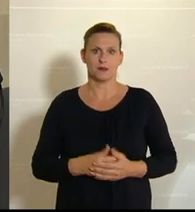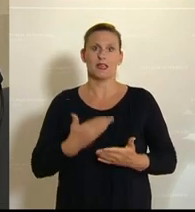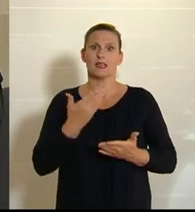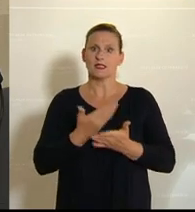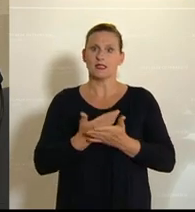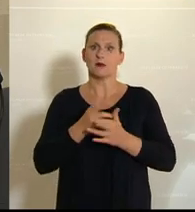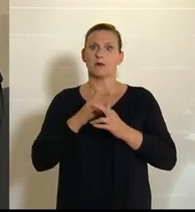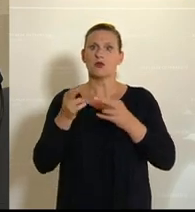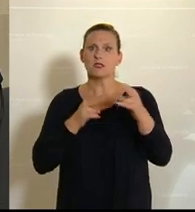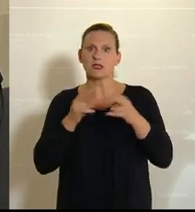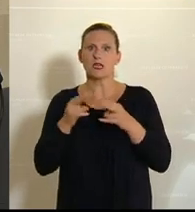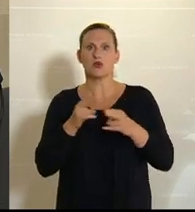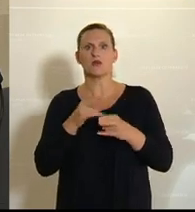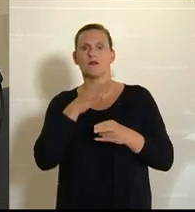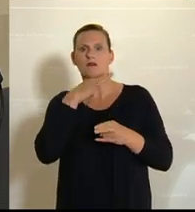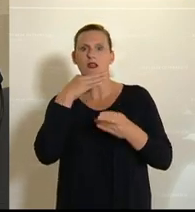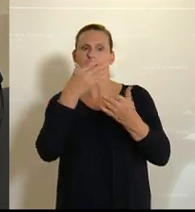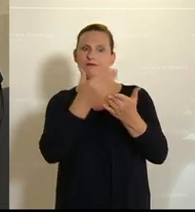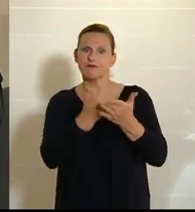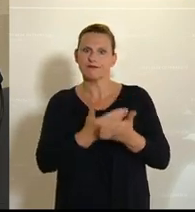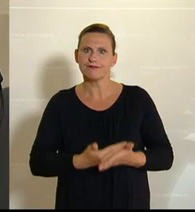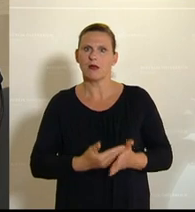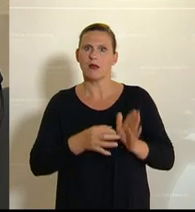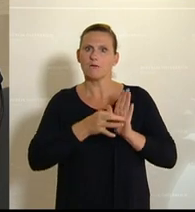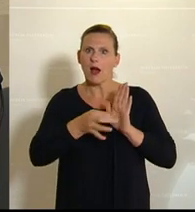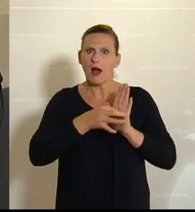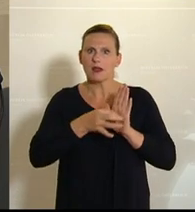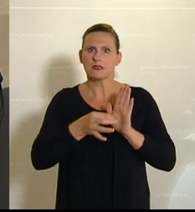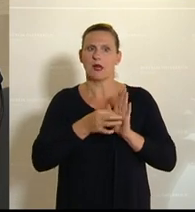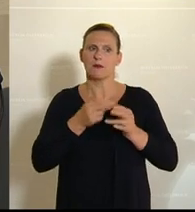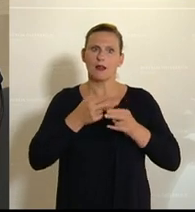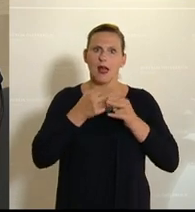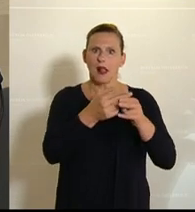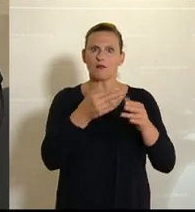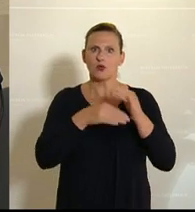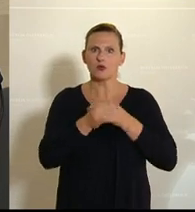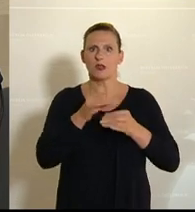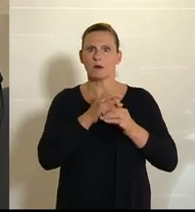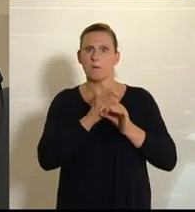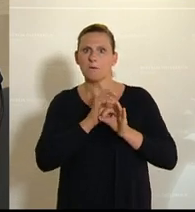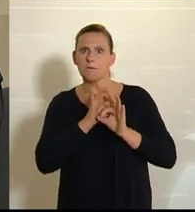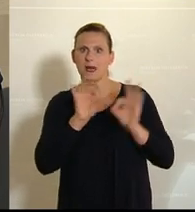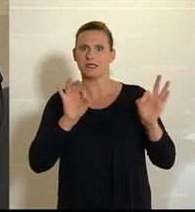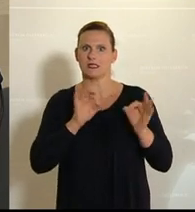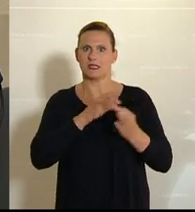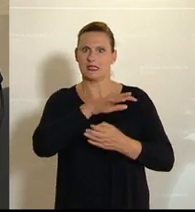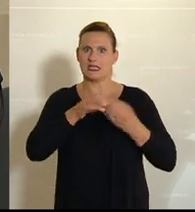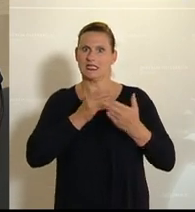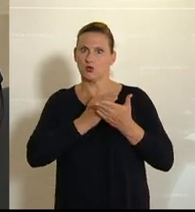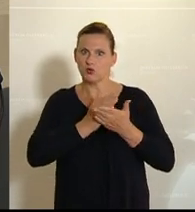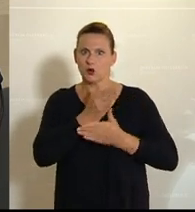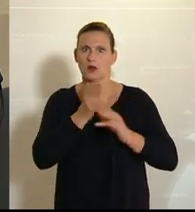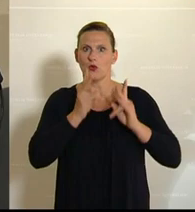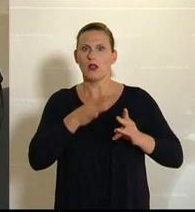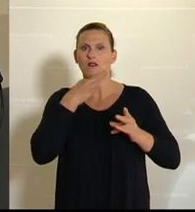viele Maßnahmen beschlossen und vorgelegt, um den Unternehmen zu helfen, besser durch die Krise zu kommen, um möglichst viele Arbeitsplätze